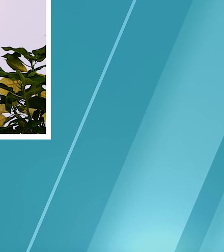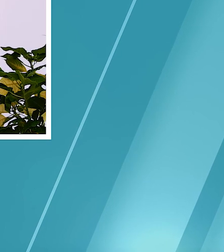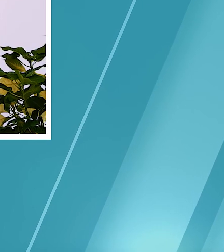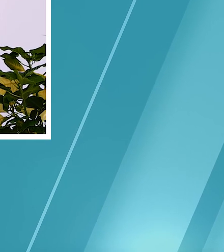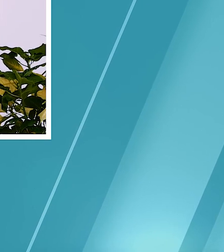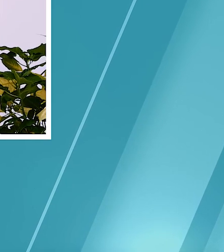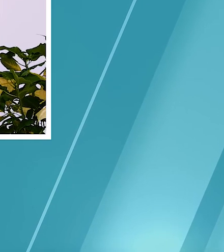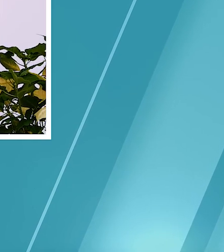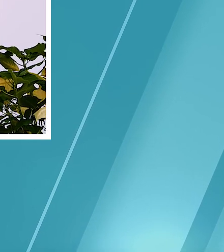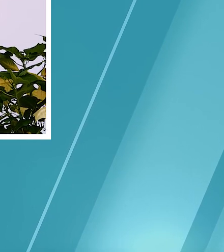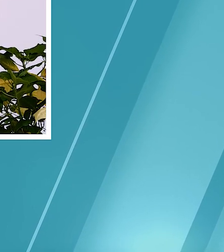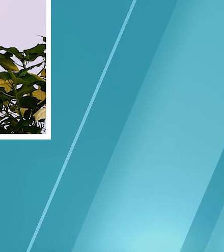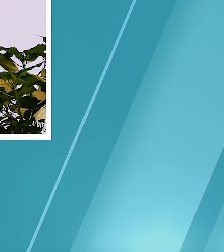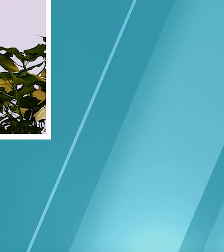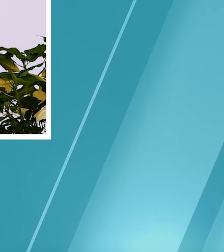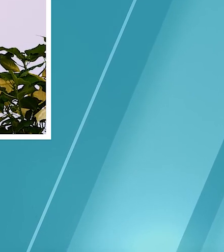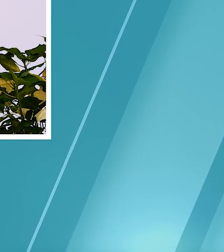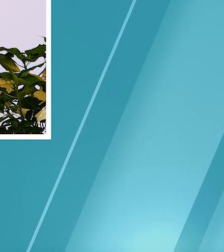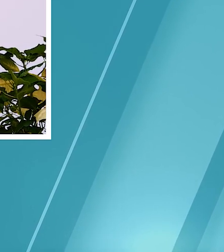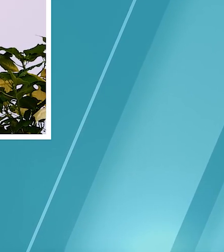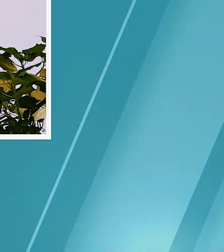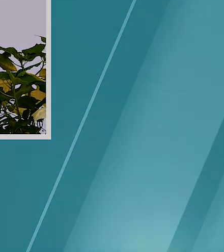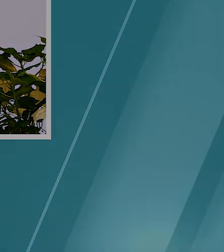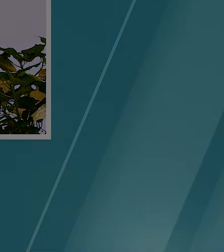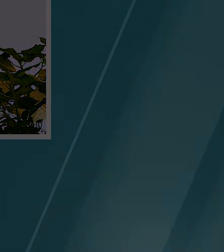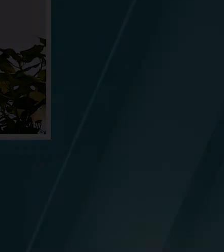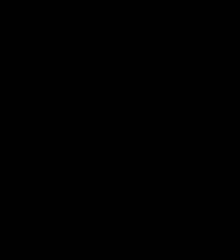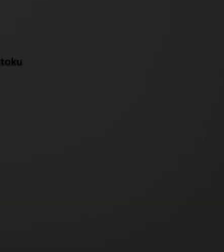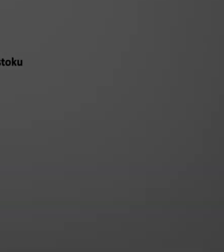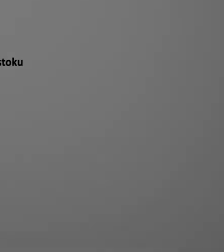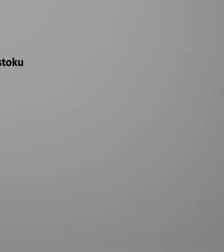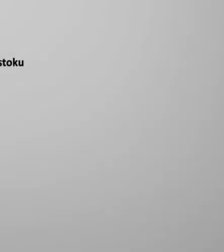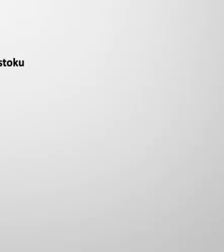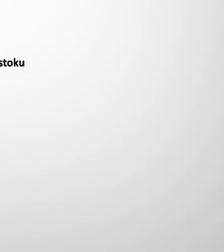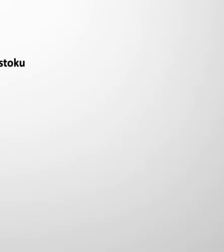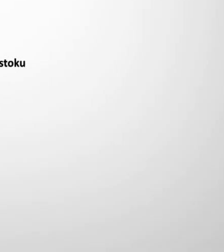Zapraszamy serdecznie do korzystania z usług naszego urzędu.